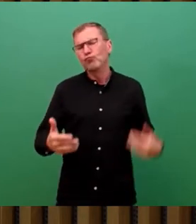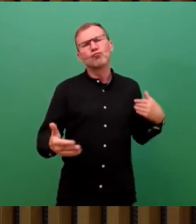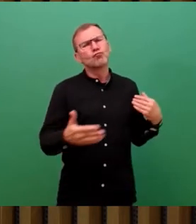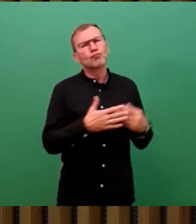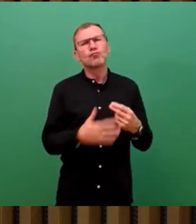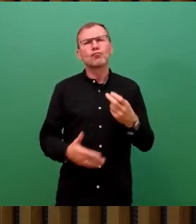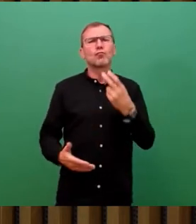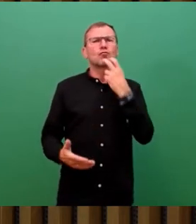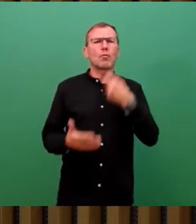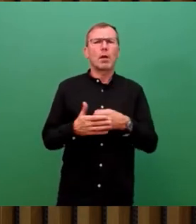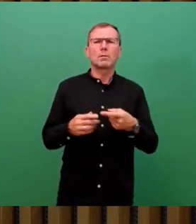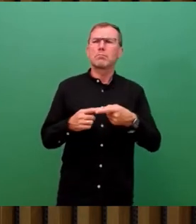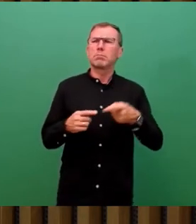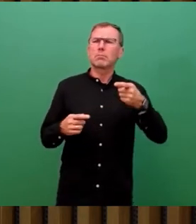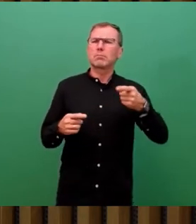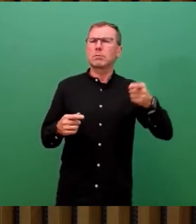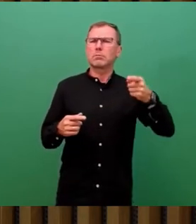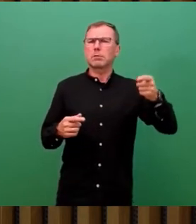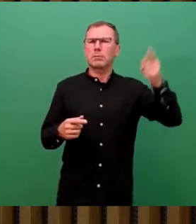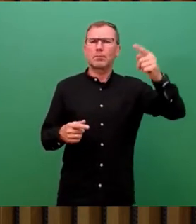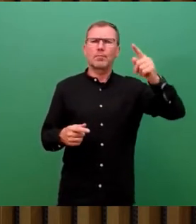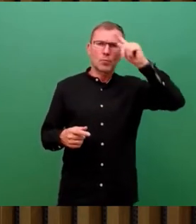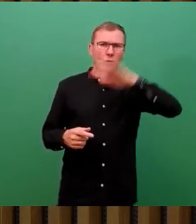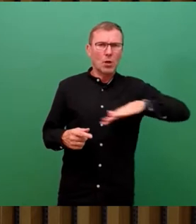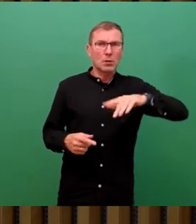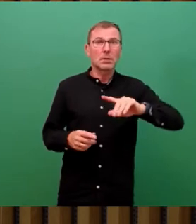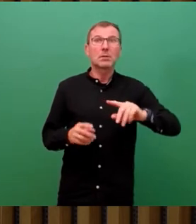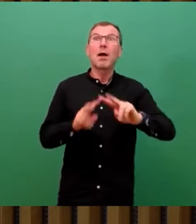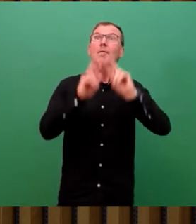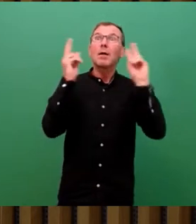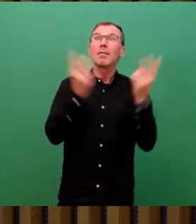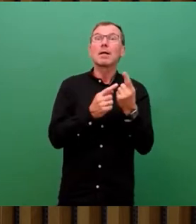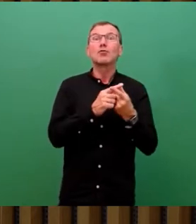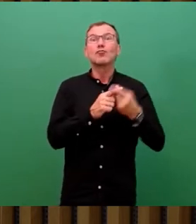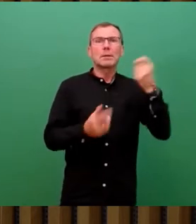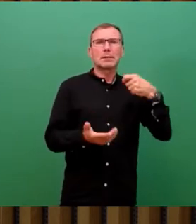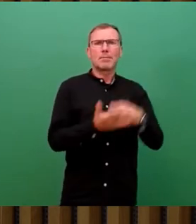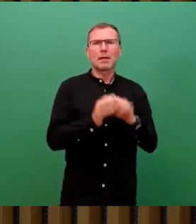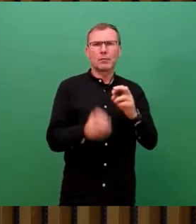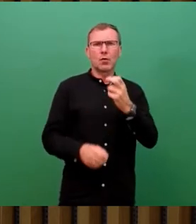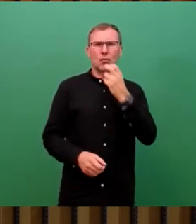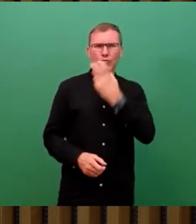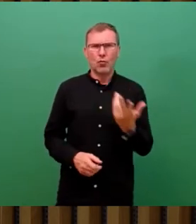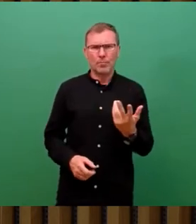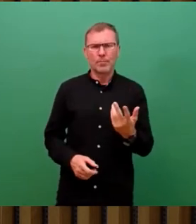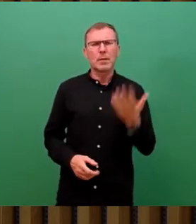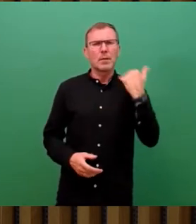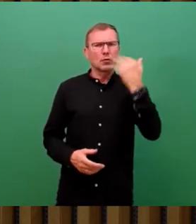Zeit sind die Strompreise stetig gestiegen. Deutschland bezahlt seit einigen Jahren die weltweit höchsten Strompreise. Seit Spätsommer 2021,